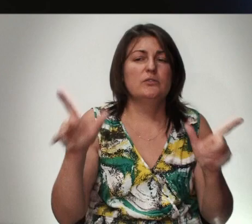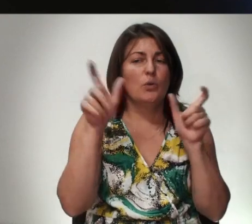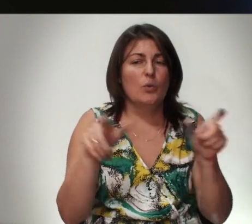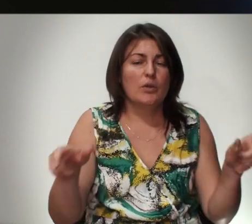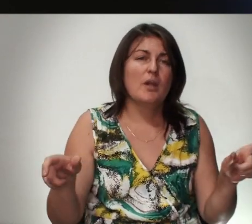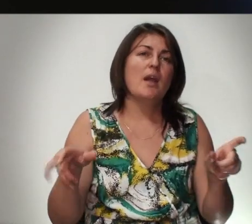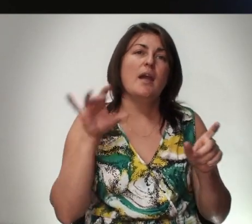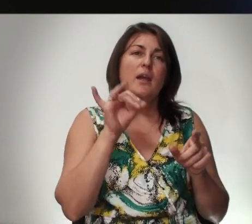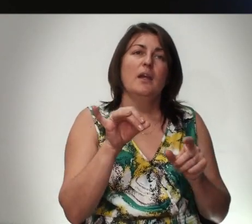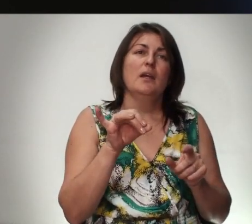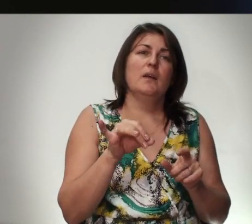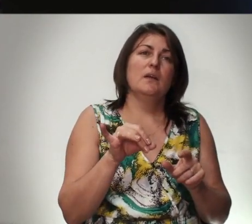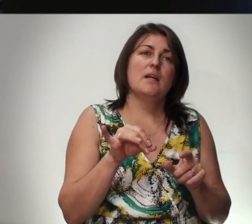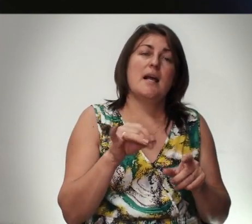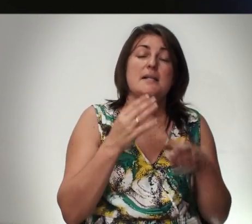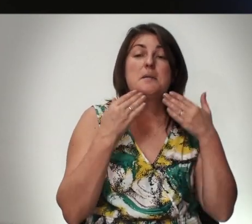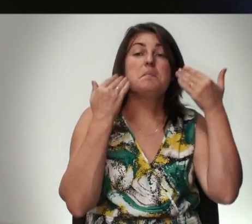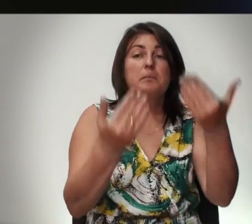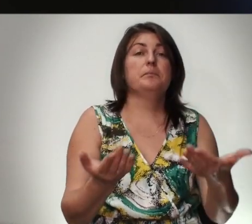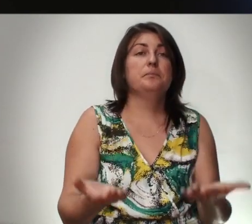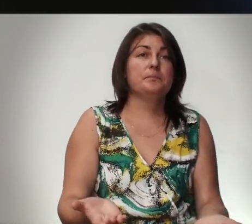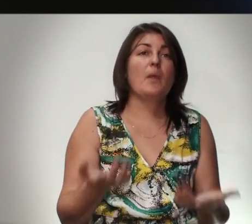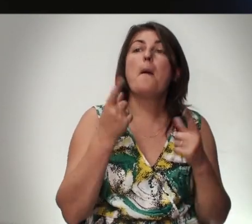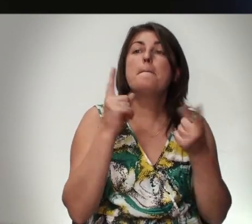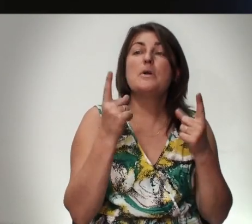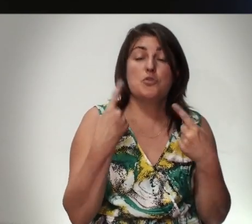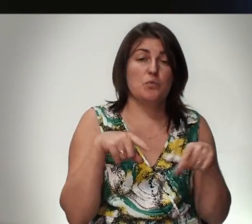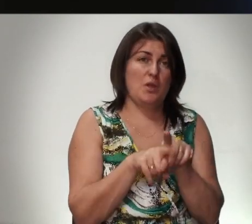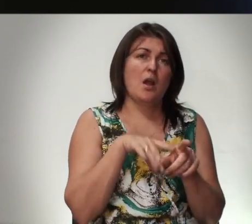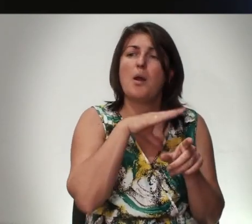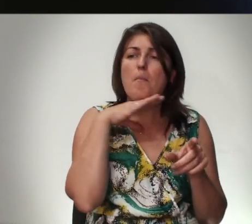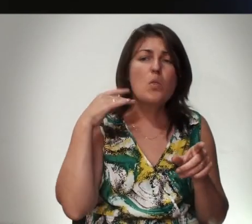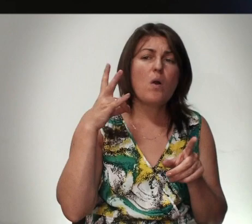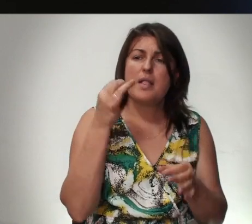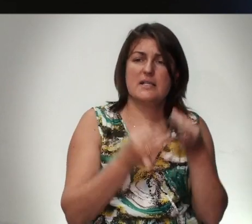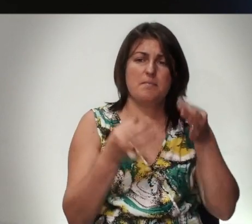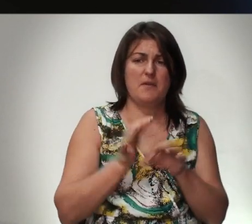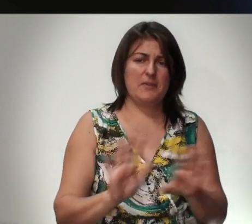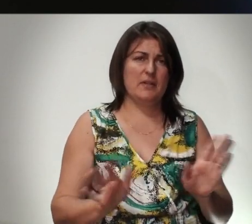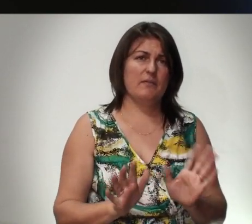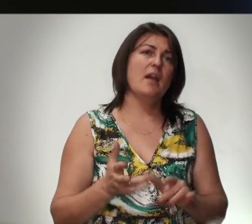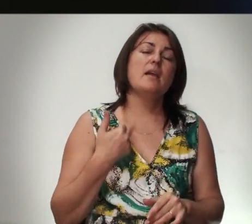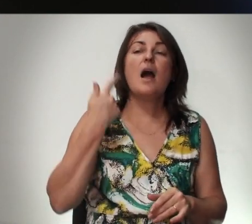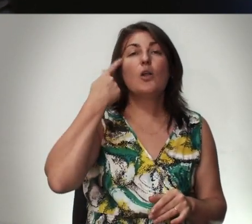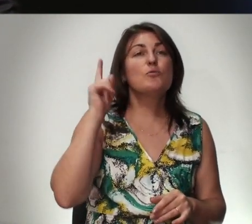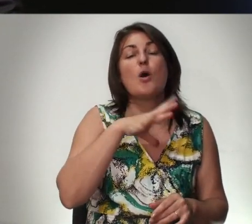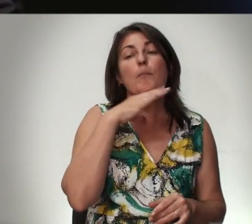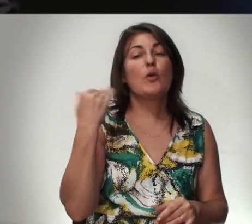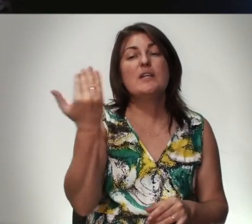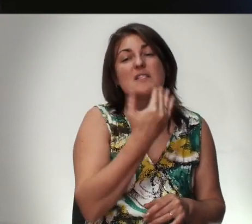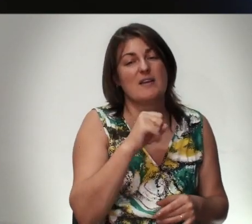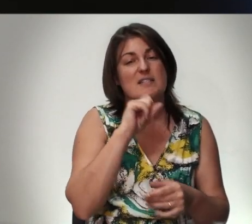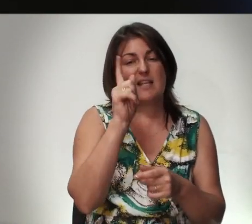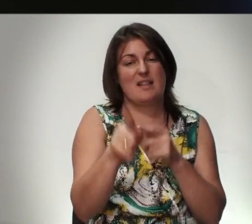И Спрашивается Почему Же Так Много Несправедливости Я думаю Что Многие Из вас